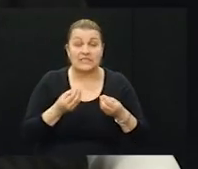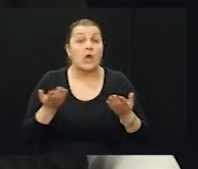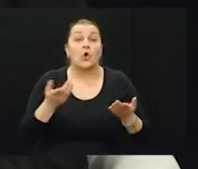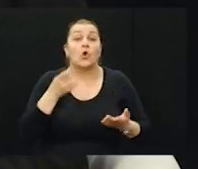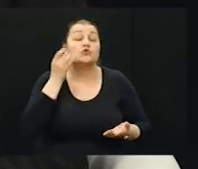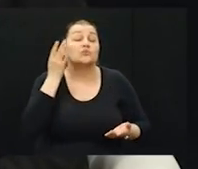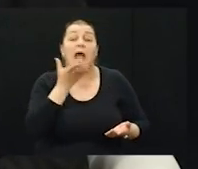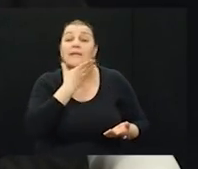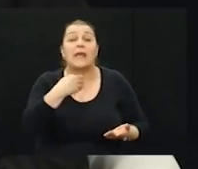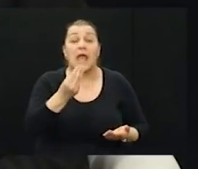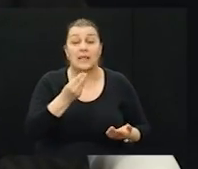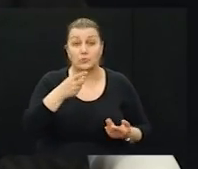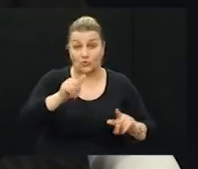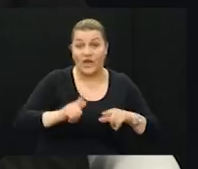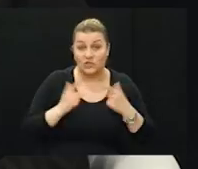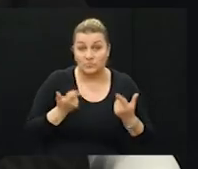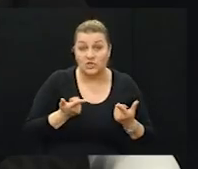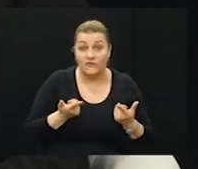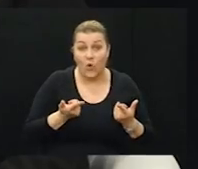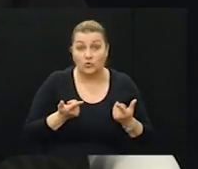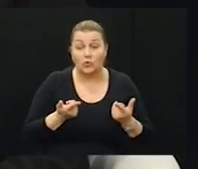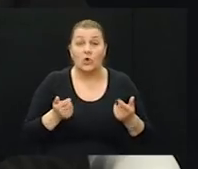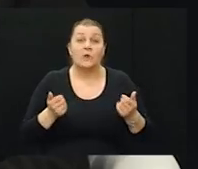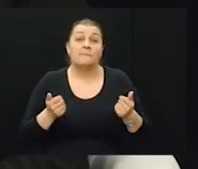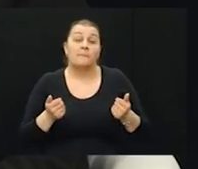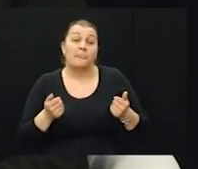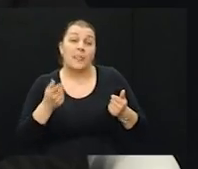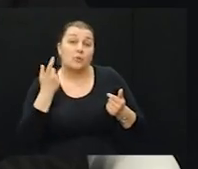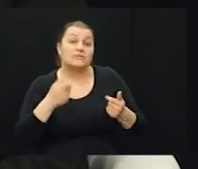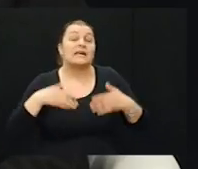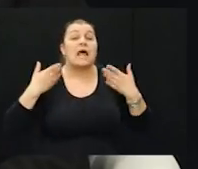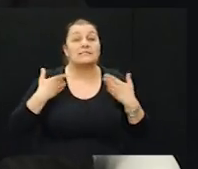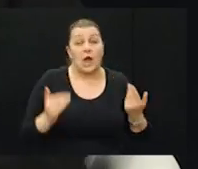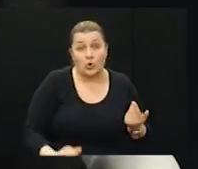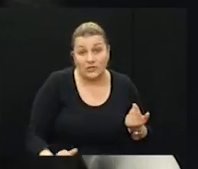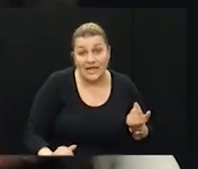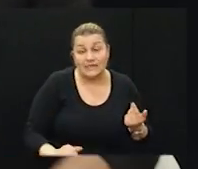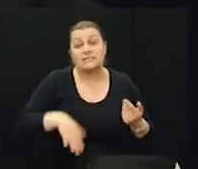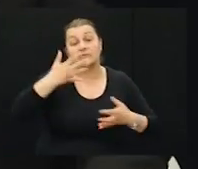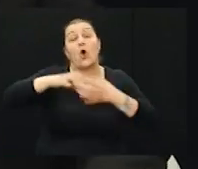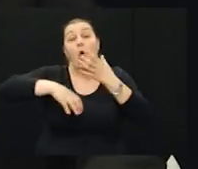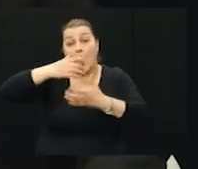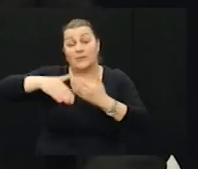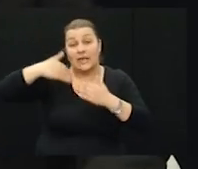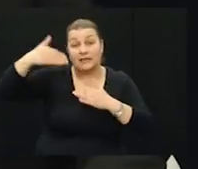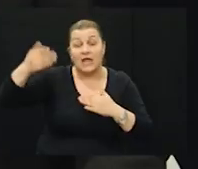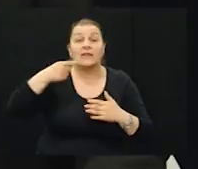koji su to dani najljepši u vašem životu, jasno, uz veselo razagrano djetinstvo, pa poslije došla i